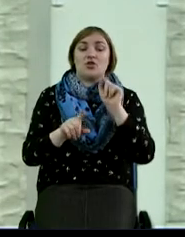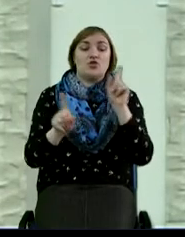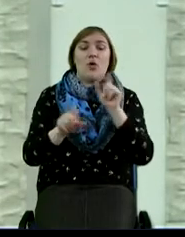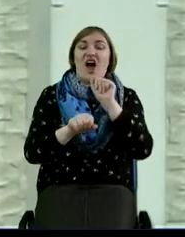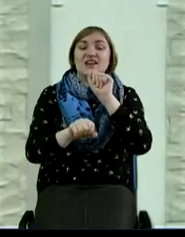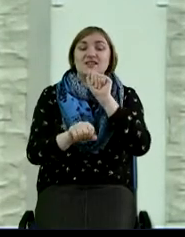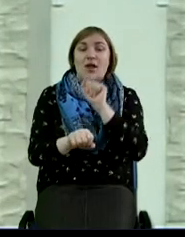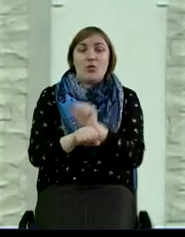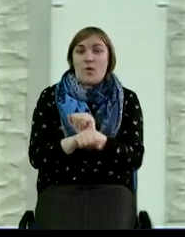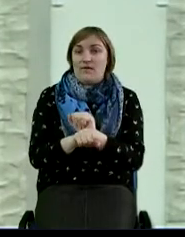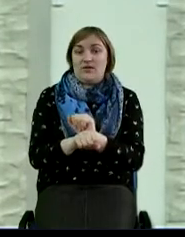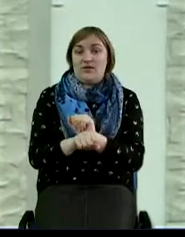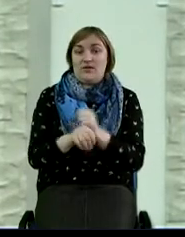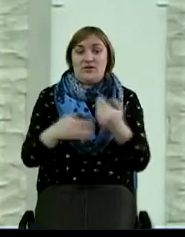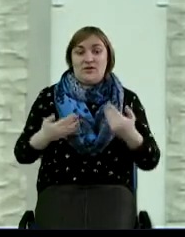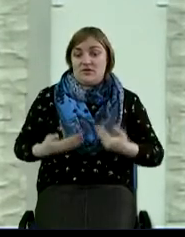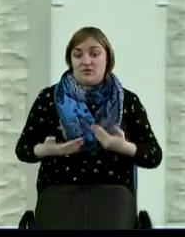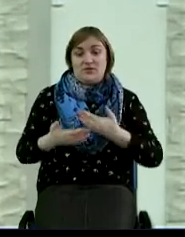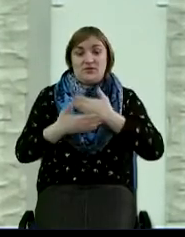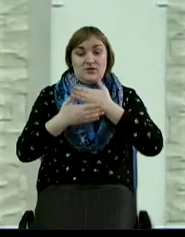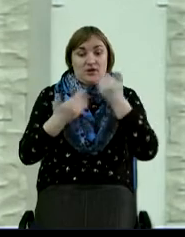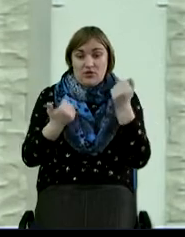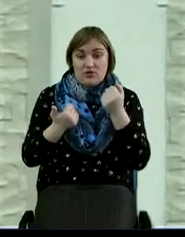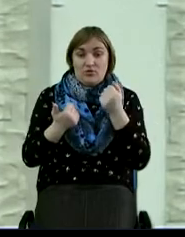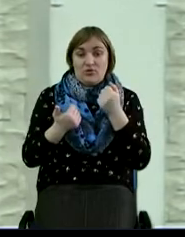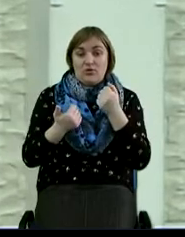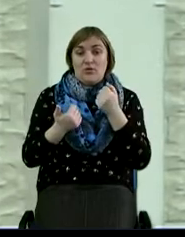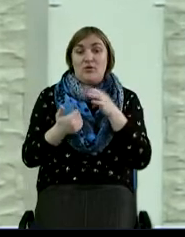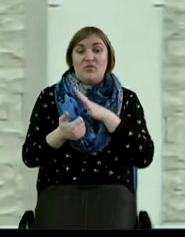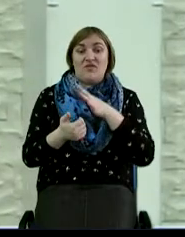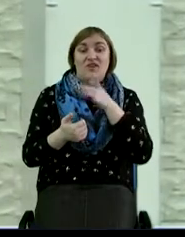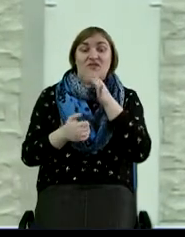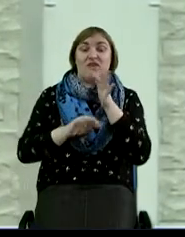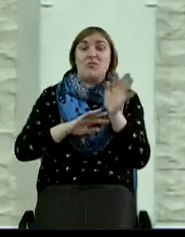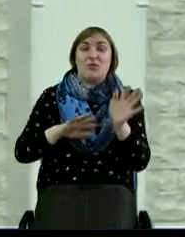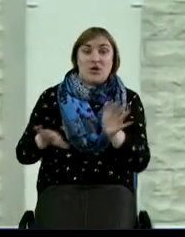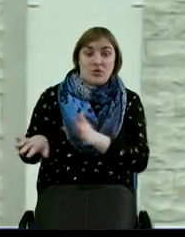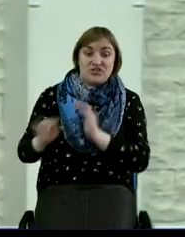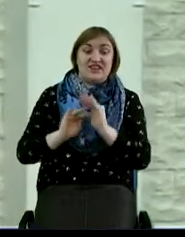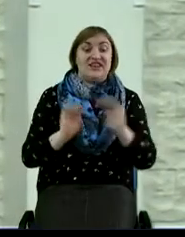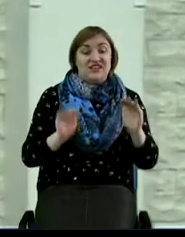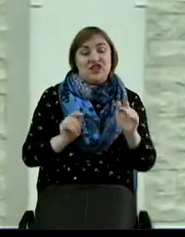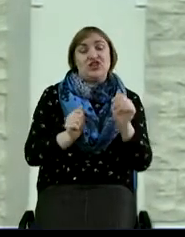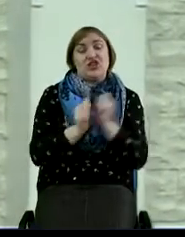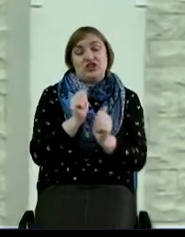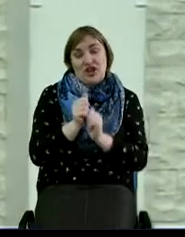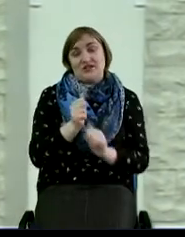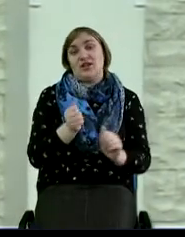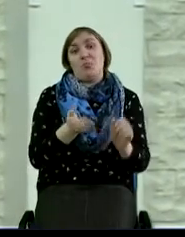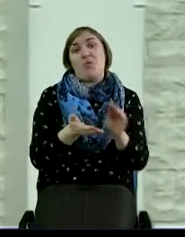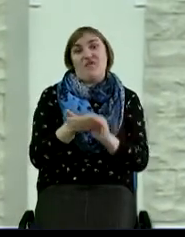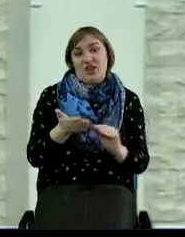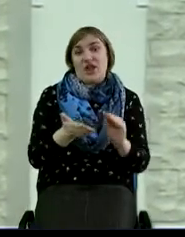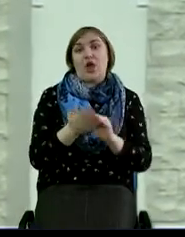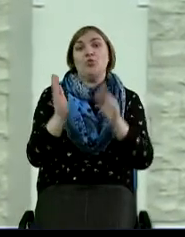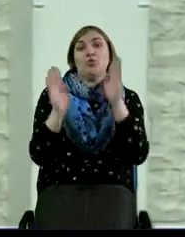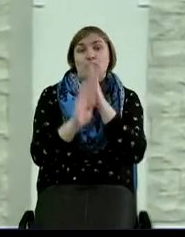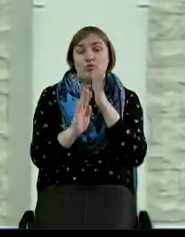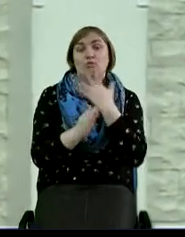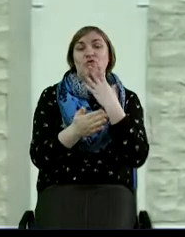то люди, бывает, по истечении времени повторяют часто дети судьбу своих родителей.